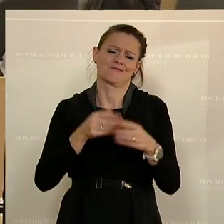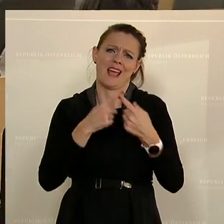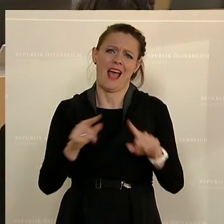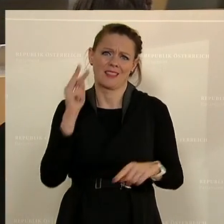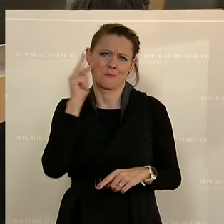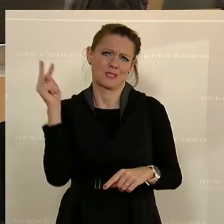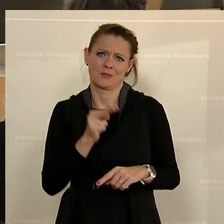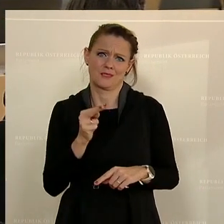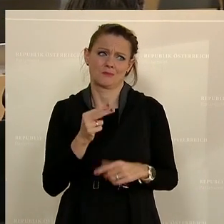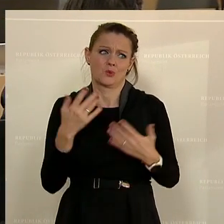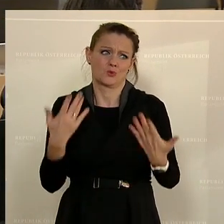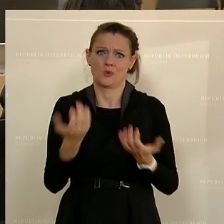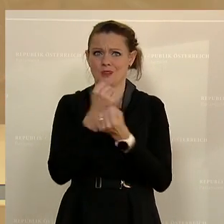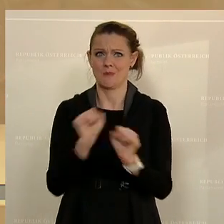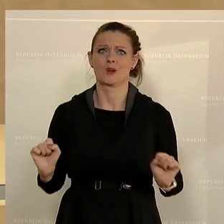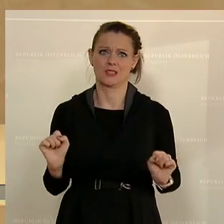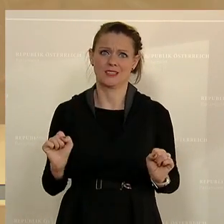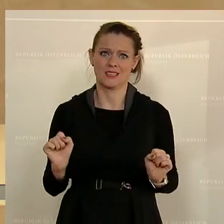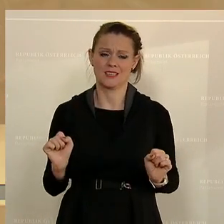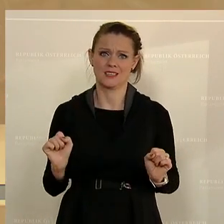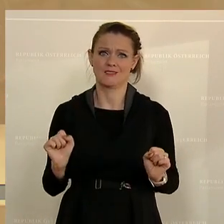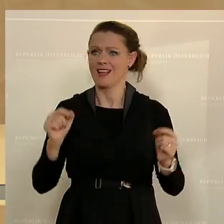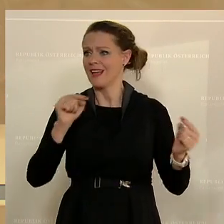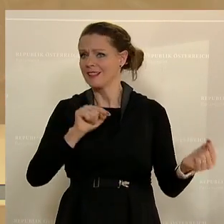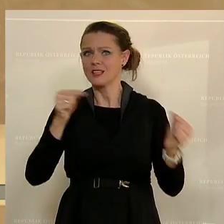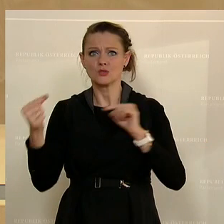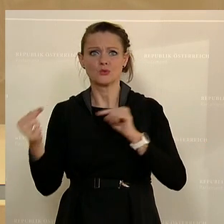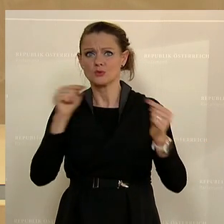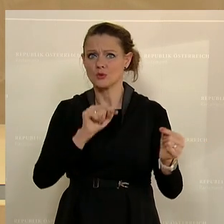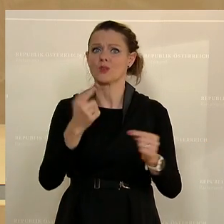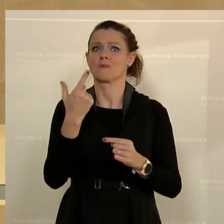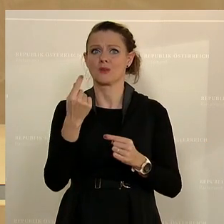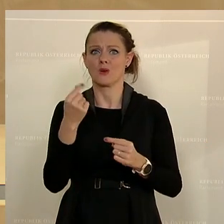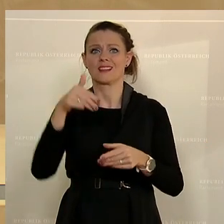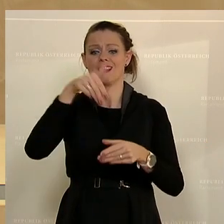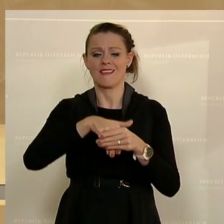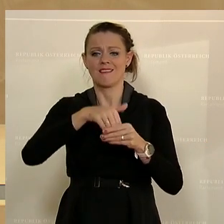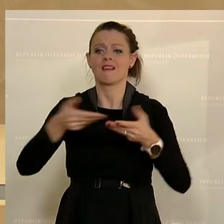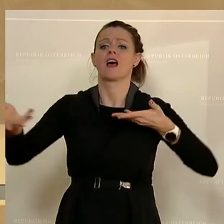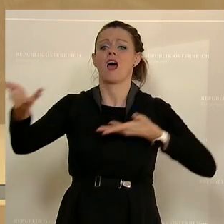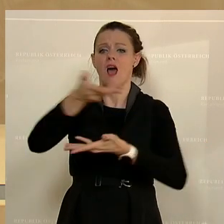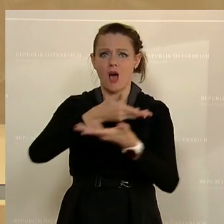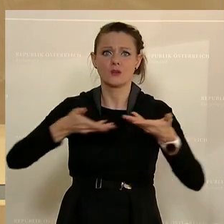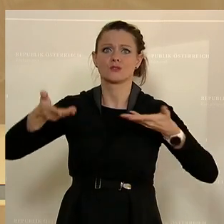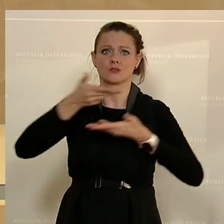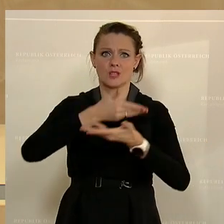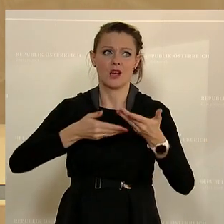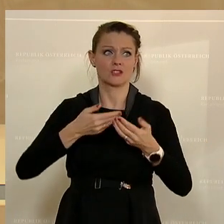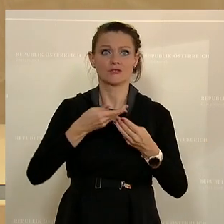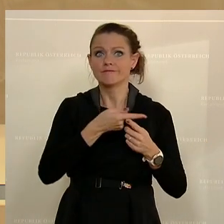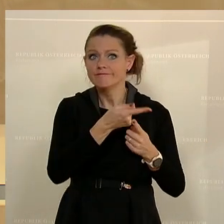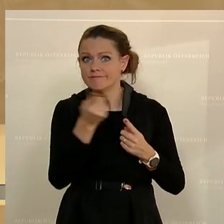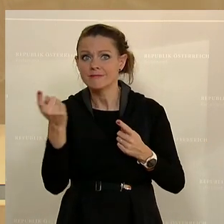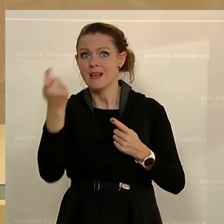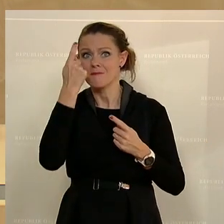auch das Wesen der Demokratie, das ist das Wesen des Diskurses, dass man sich inhaltlich austauscht und dass jeder Standpunkt gleich gehört